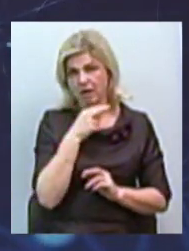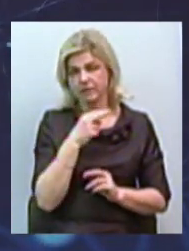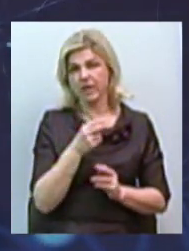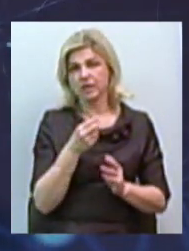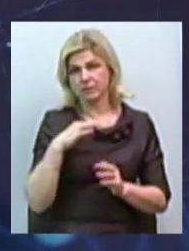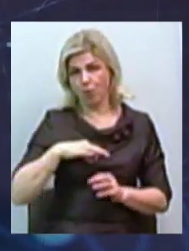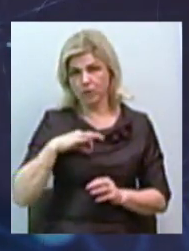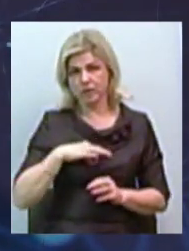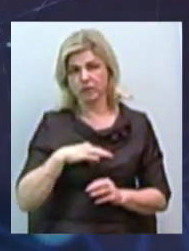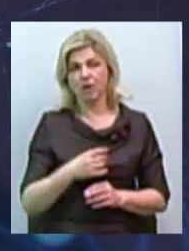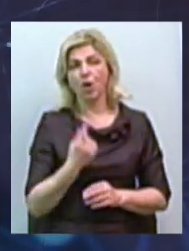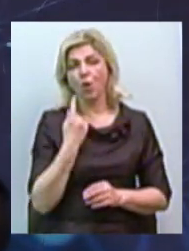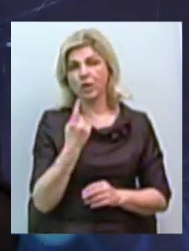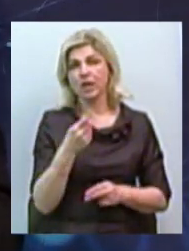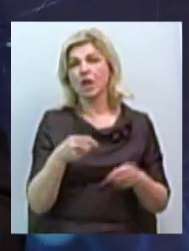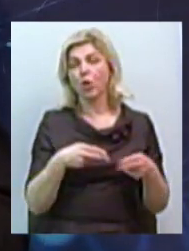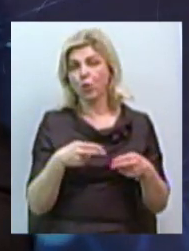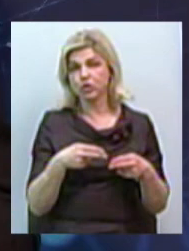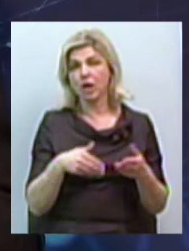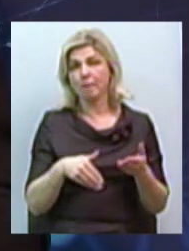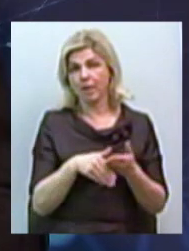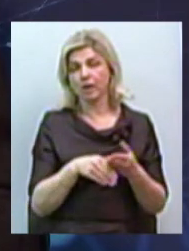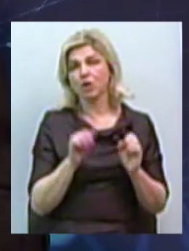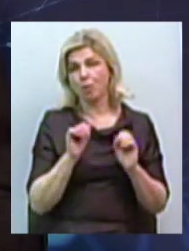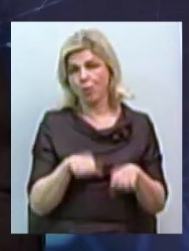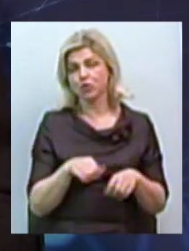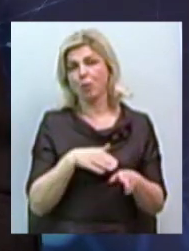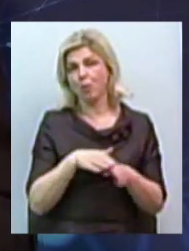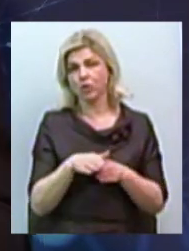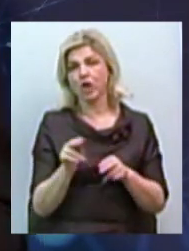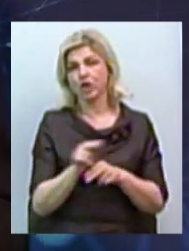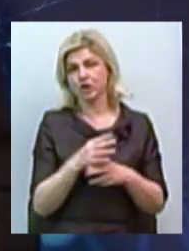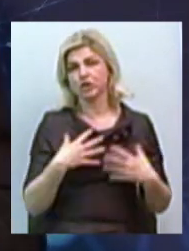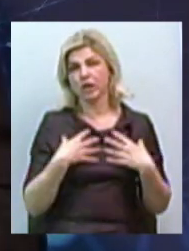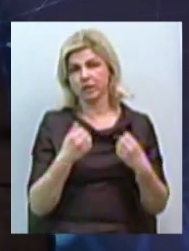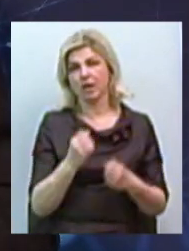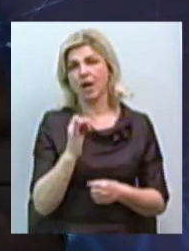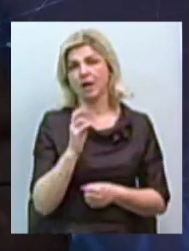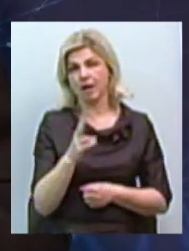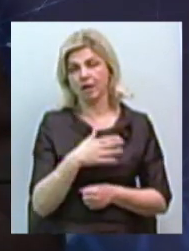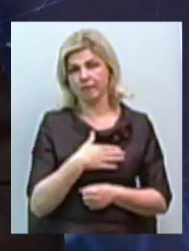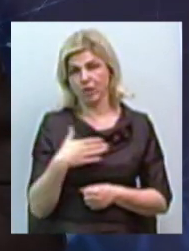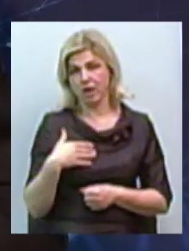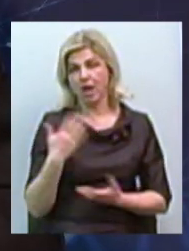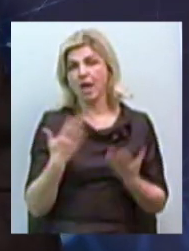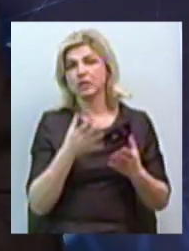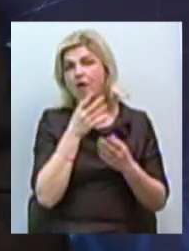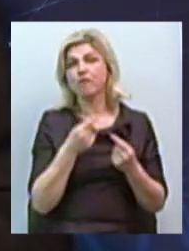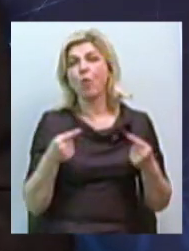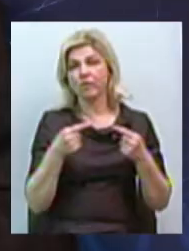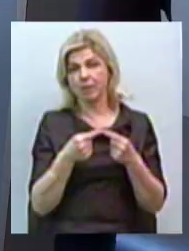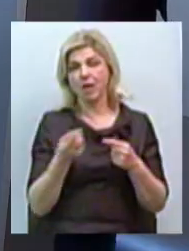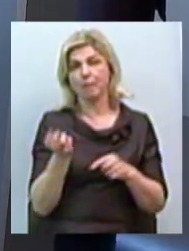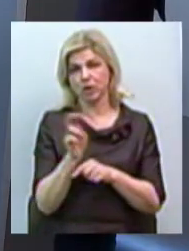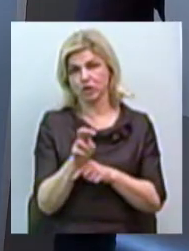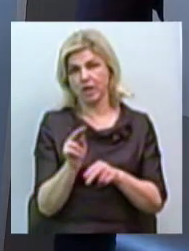начальних один хірургічний метод може провести полному зліченню рака молочного железу, якщо він вовремі проведено лічення.